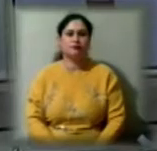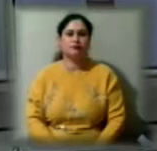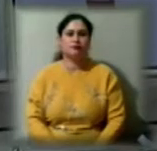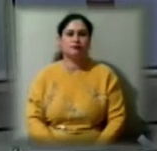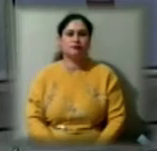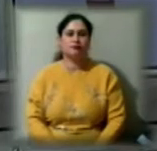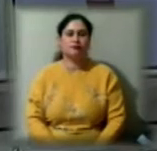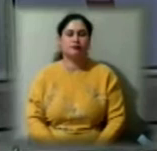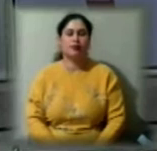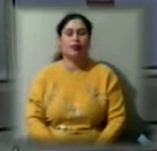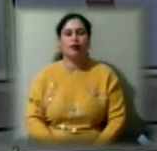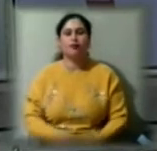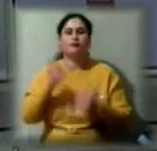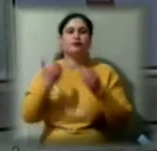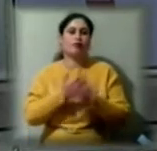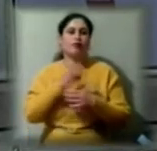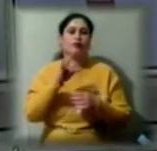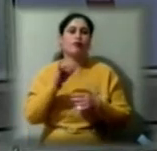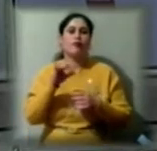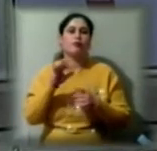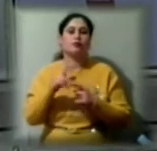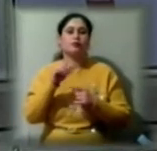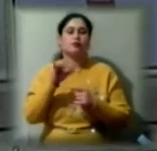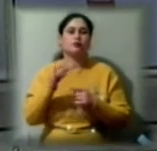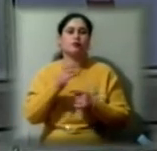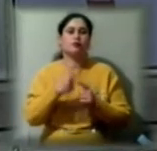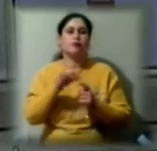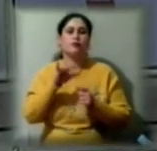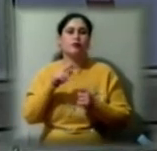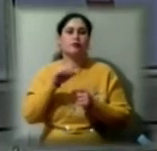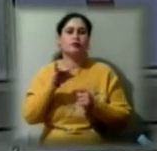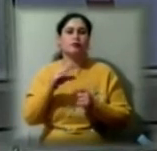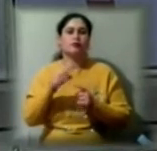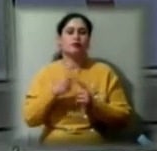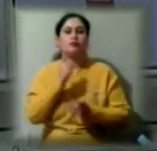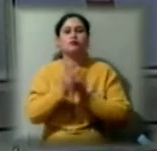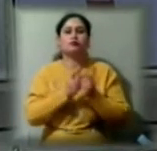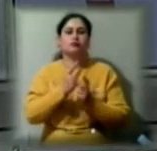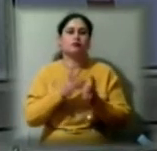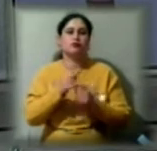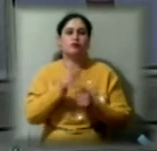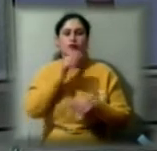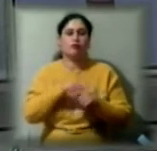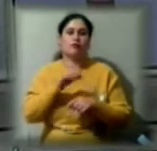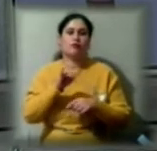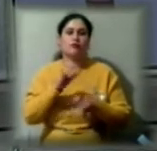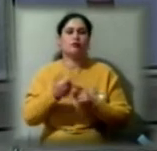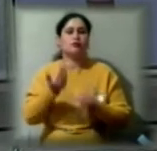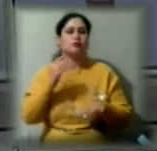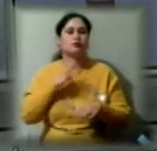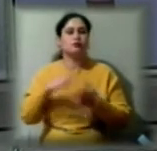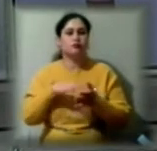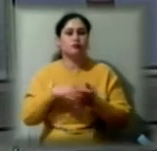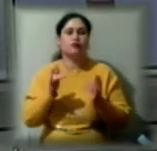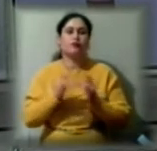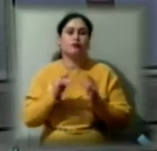У Новомиколаївці Скадовського району приватне підприємство перепрофілювалося на час карантину. Якщо раніше там шили постільну білизну,